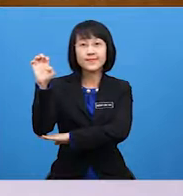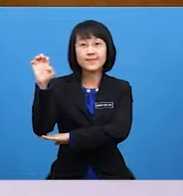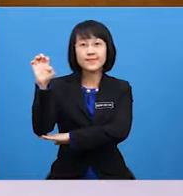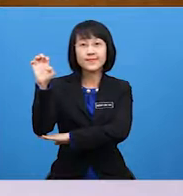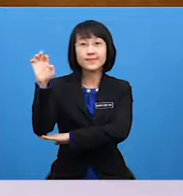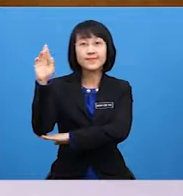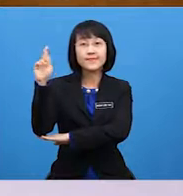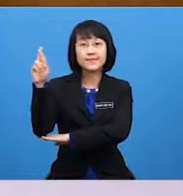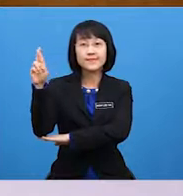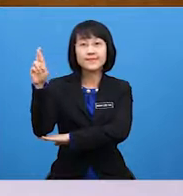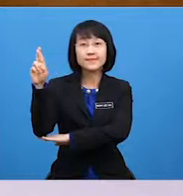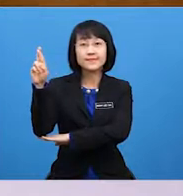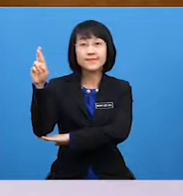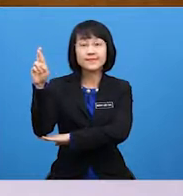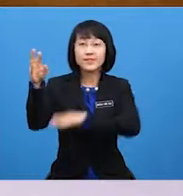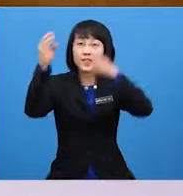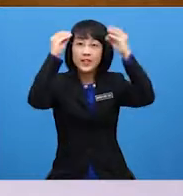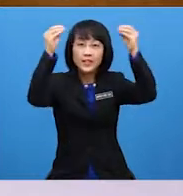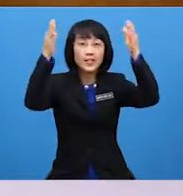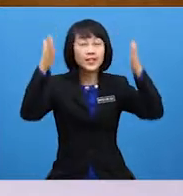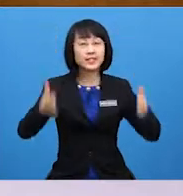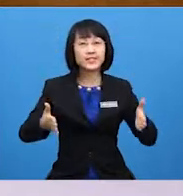R Teacher